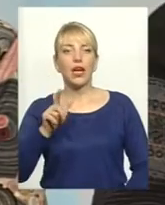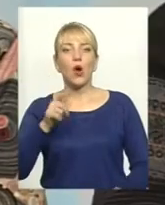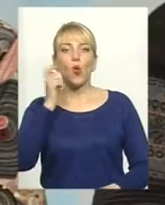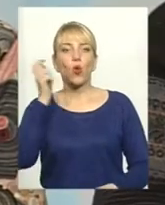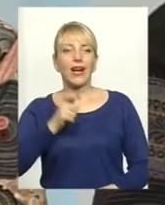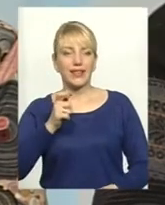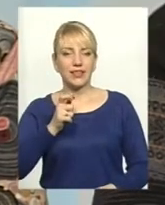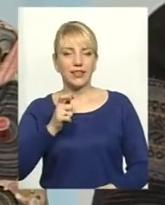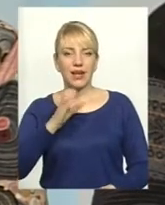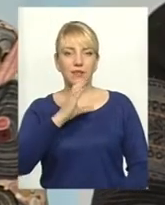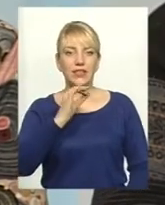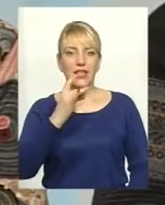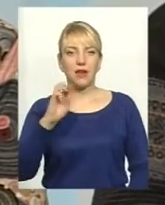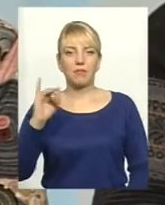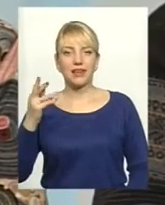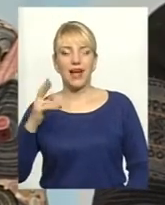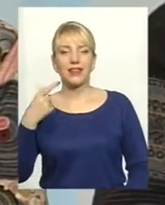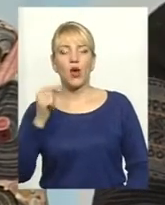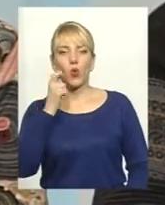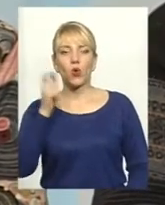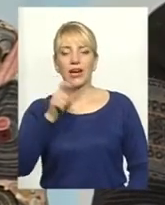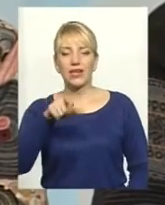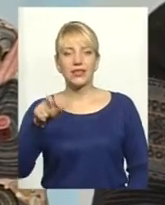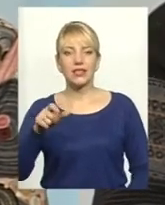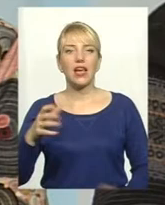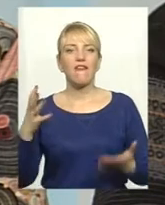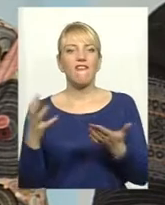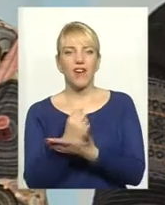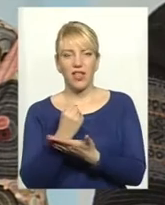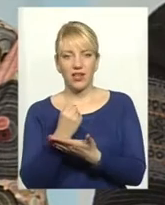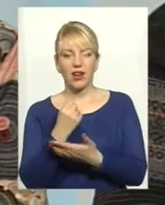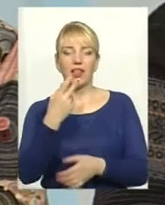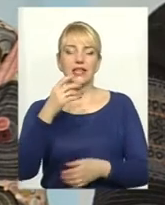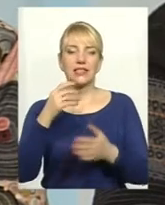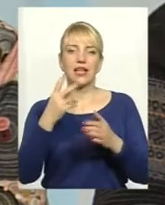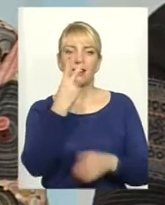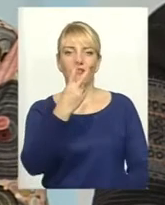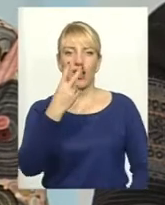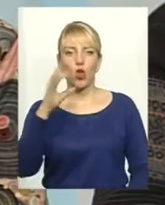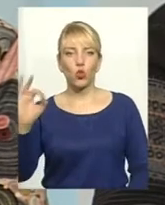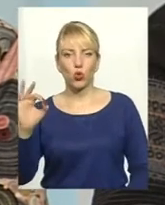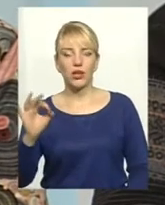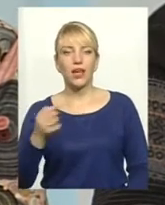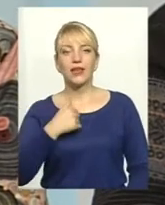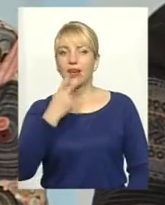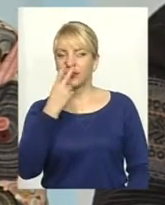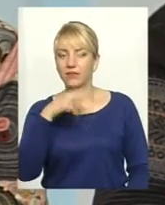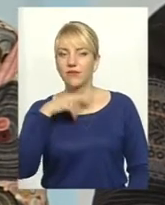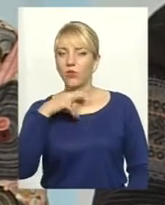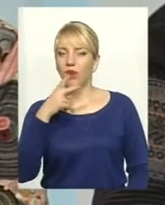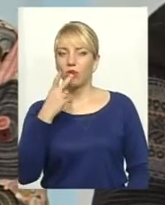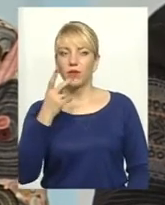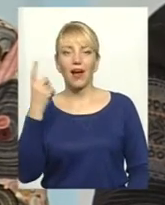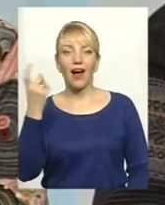Україна-Сербія, де українці виграли. з рахунку 2.0. І я звернув увагу, Харків, там